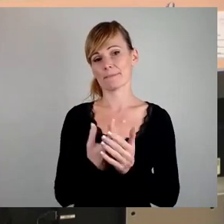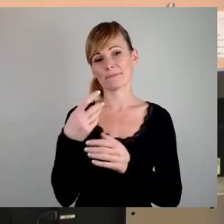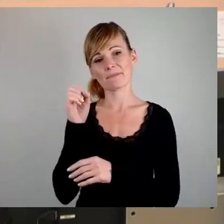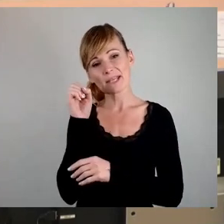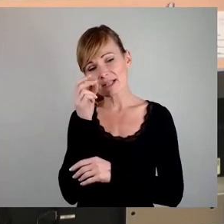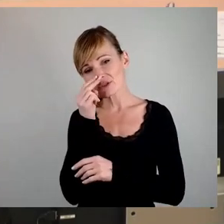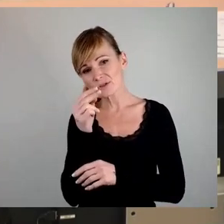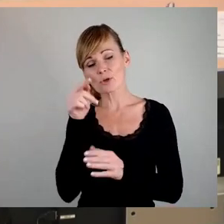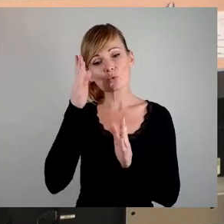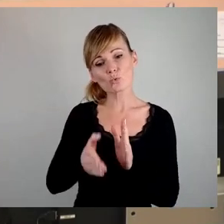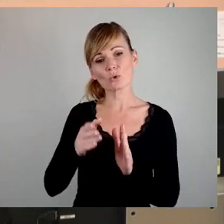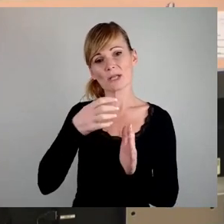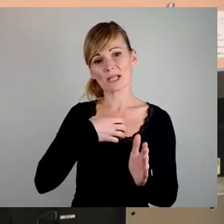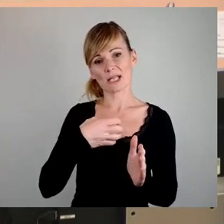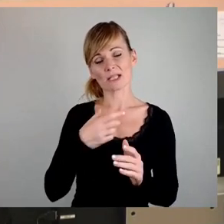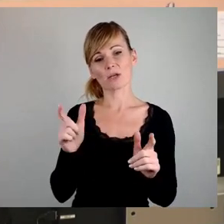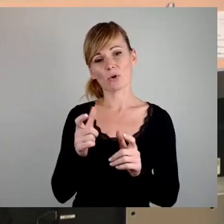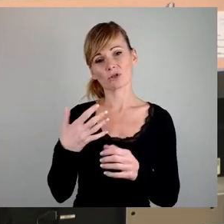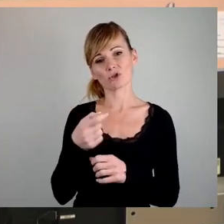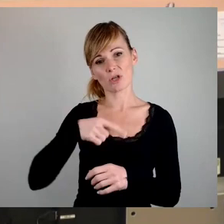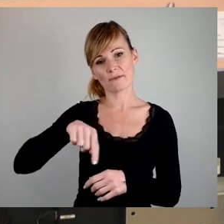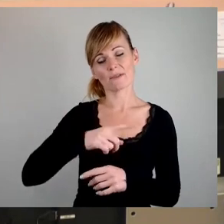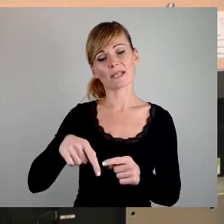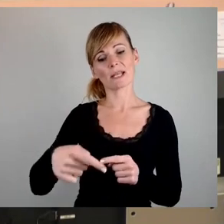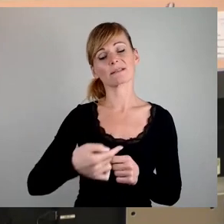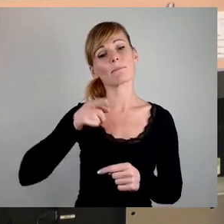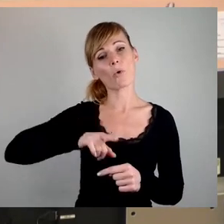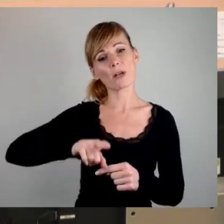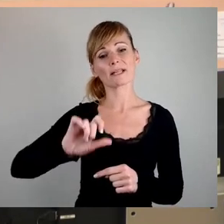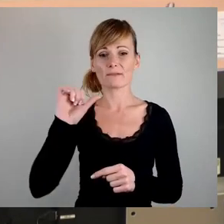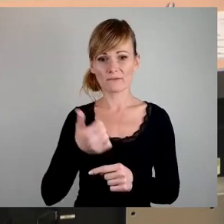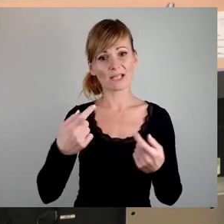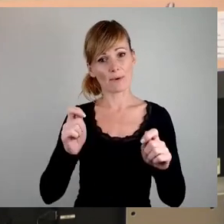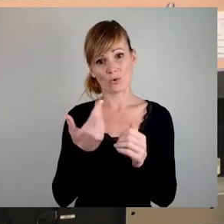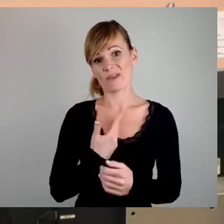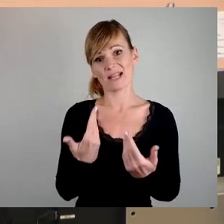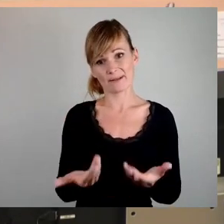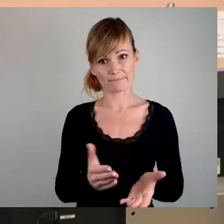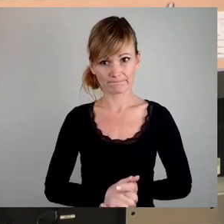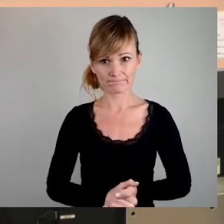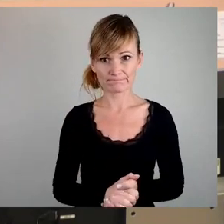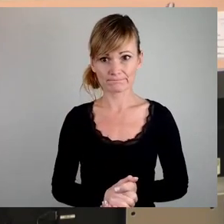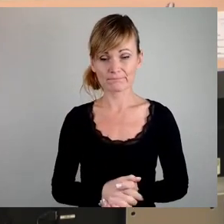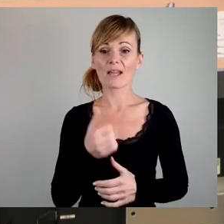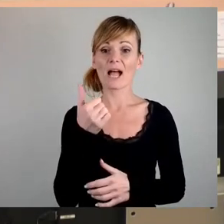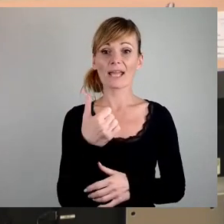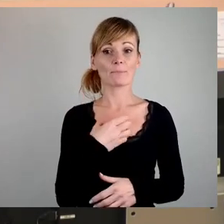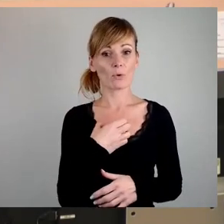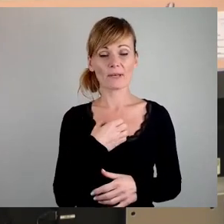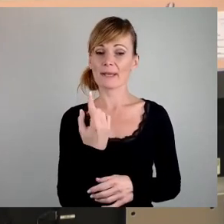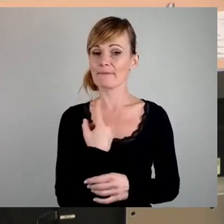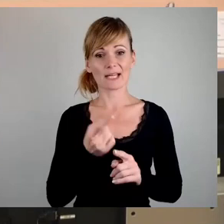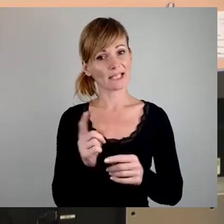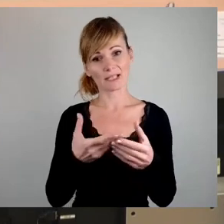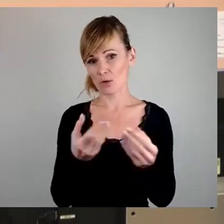will eine Dresdner Genossenschaft in den nächsten Monaten wieder bauen. Ein Problem, was wir hier nicht lösen können,